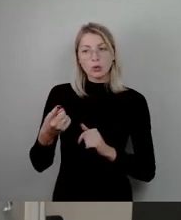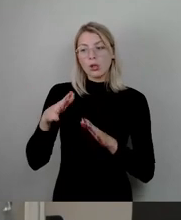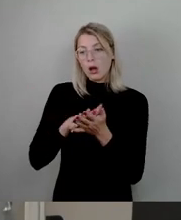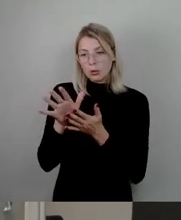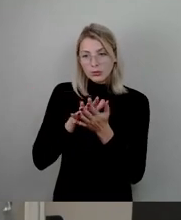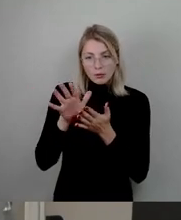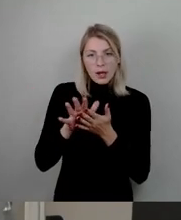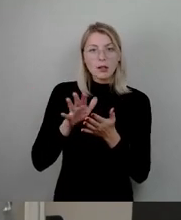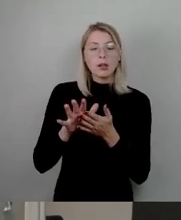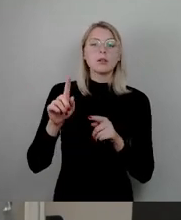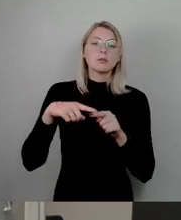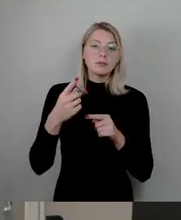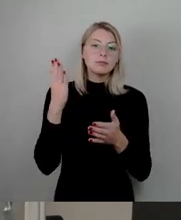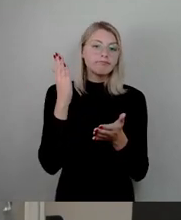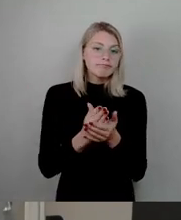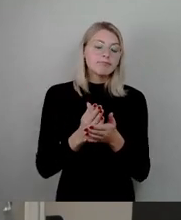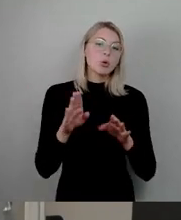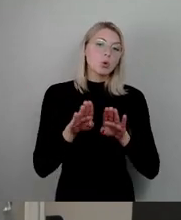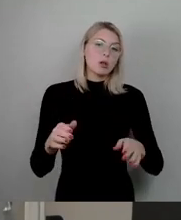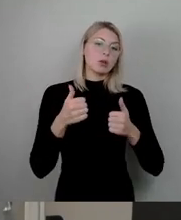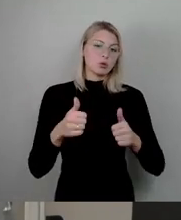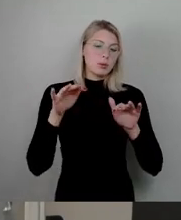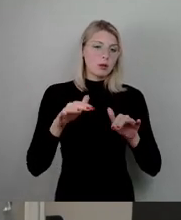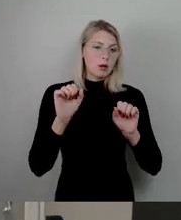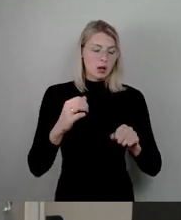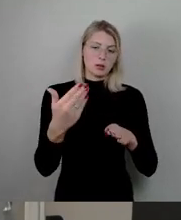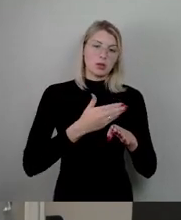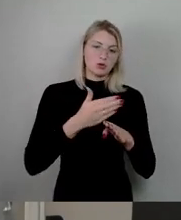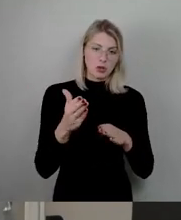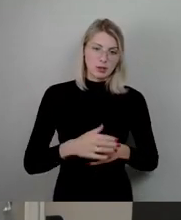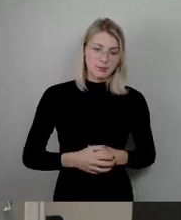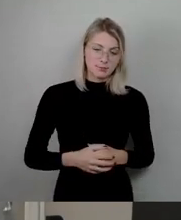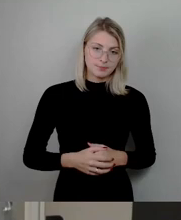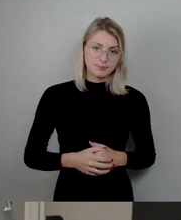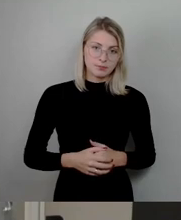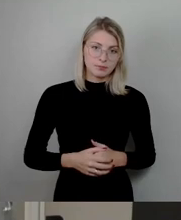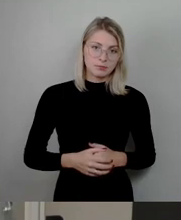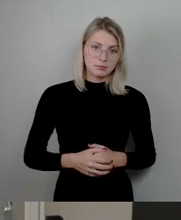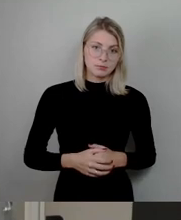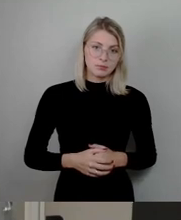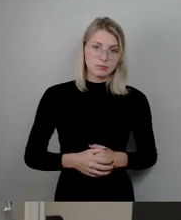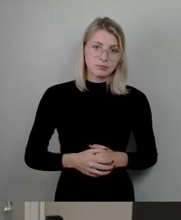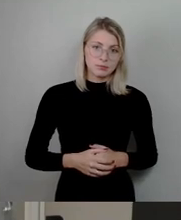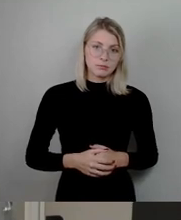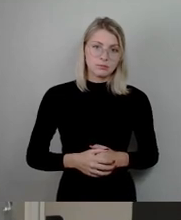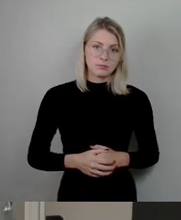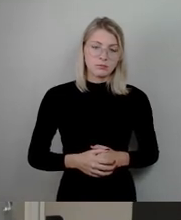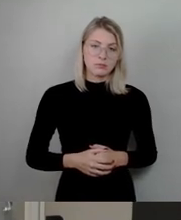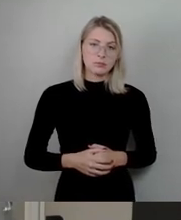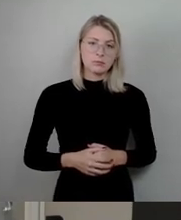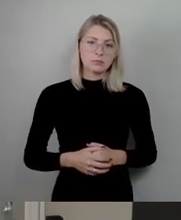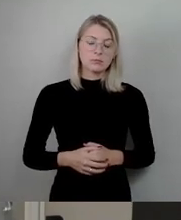wir, denke ich, auch eine gute Grundlage. Und es dient als Antrag dazu,